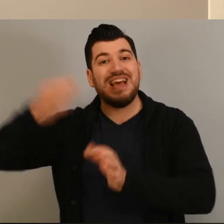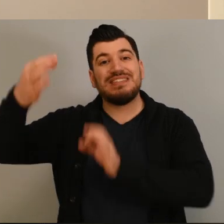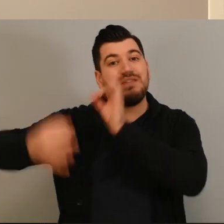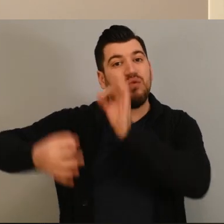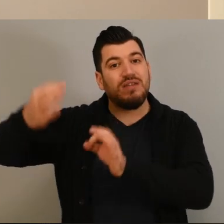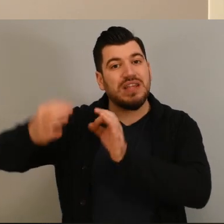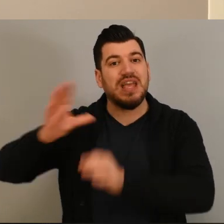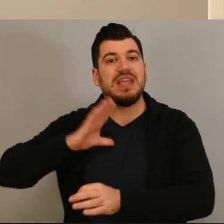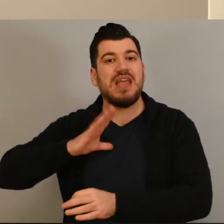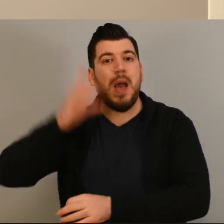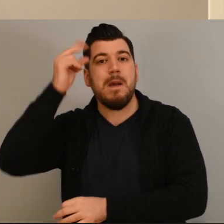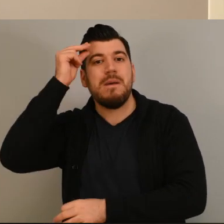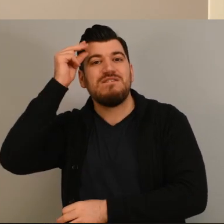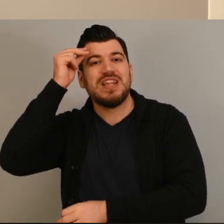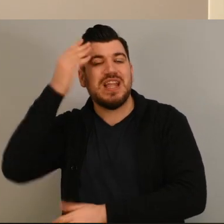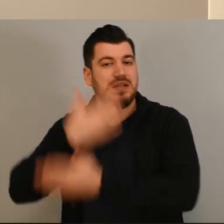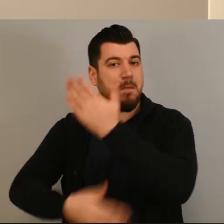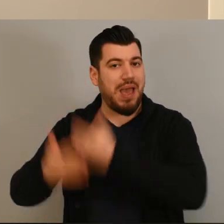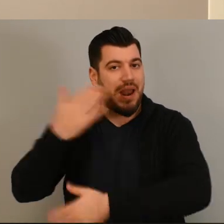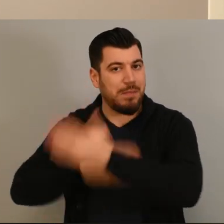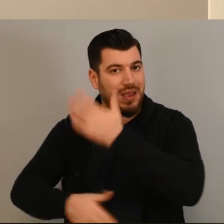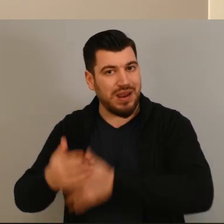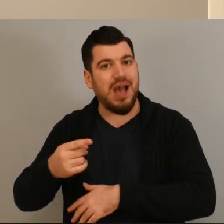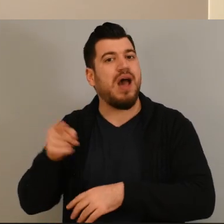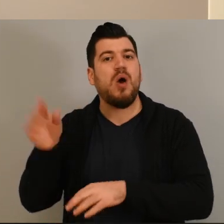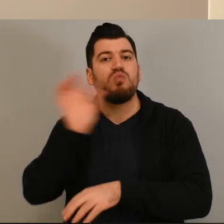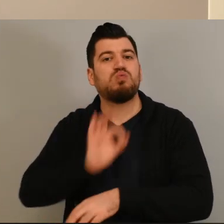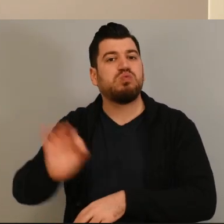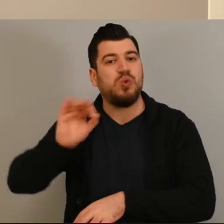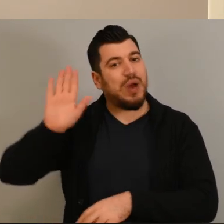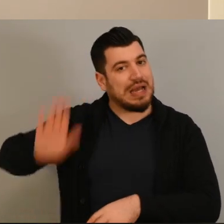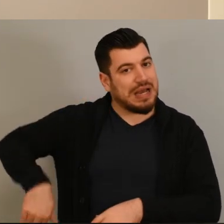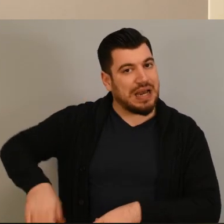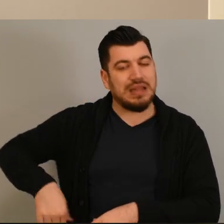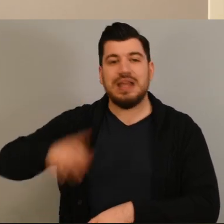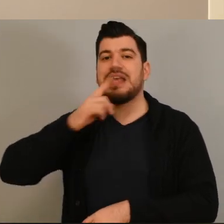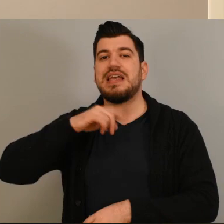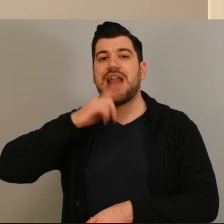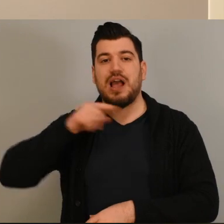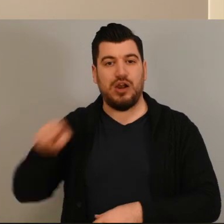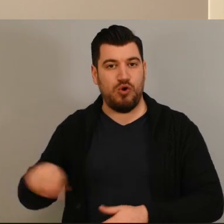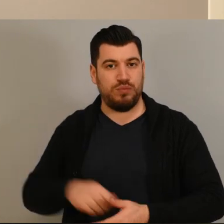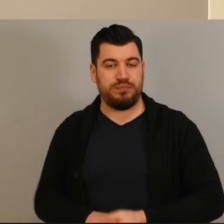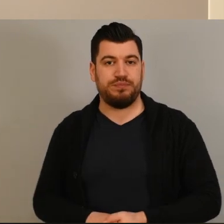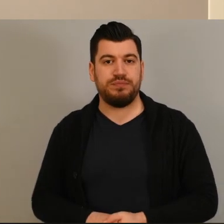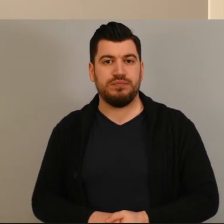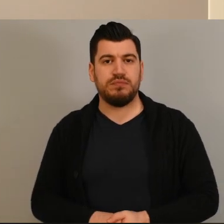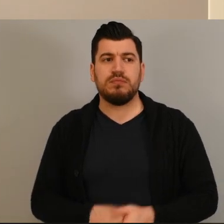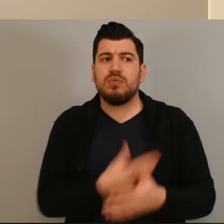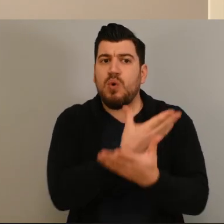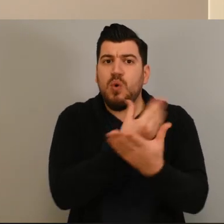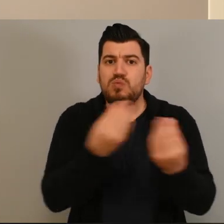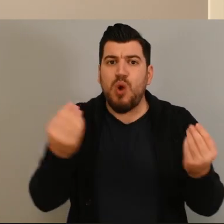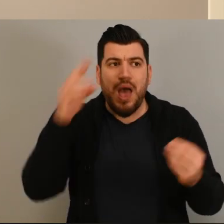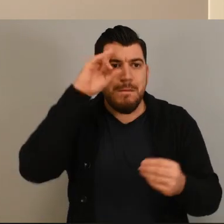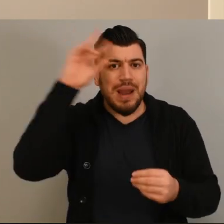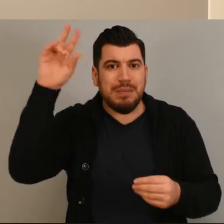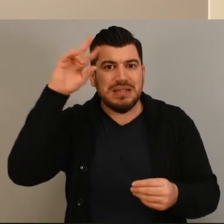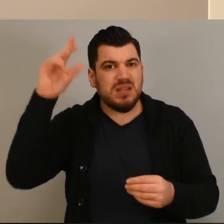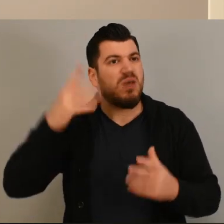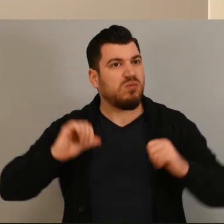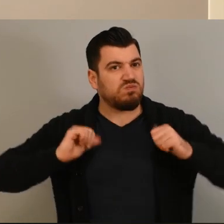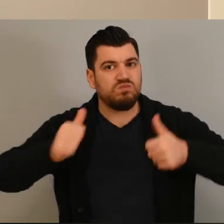Συμβουλευτική για φοιτητές με αναπηρία και πολλά άλλα ζητήματα αντιμετωπίζει και στο Ηράκλειο, εκεί η Πανεπιστήμιο Κρήτης.